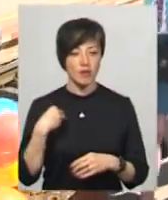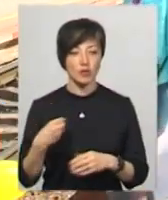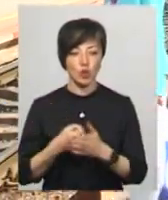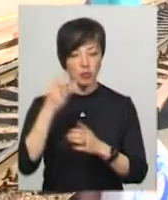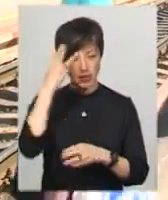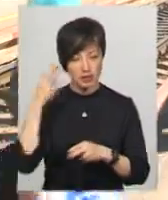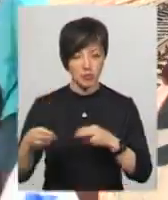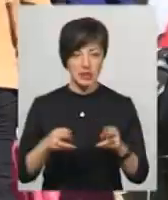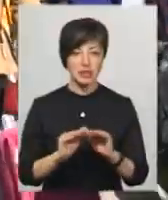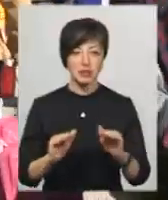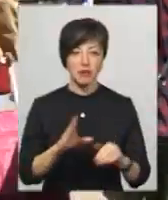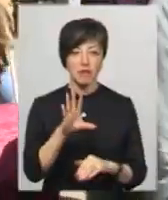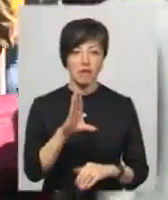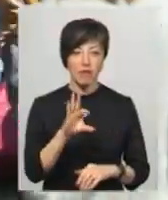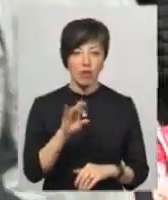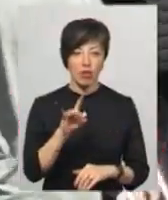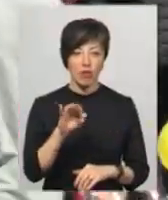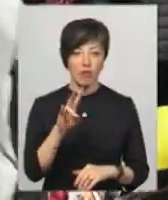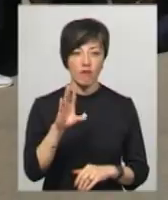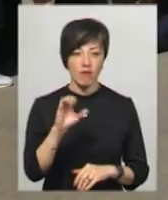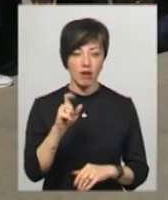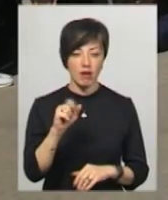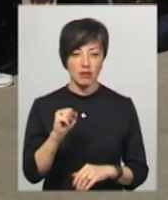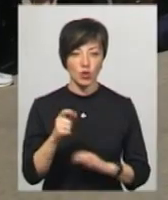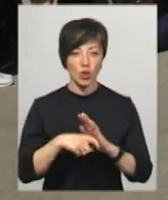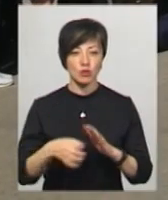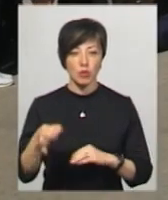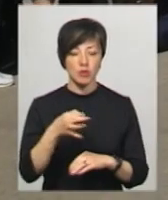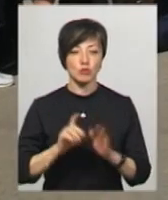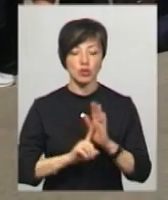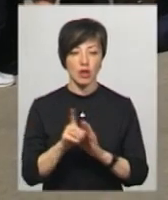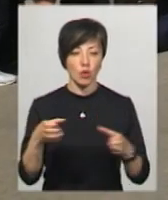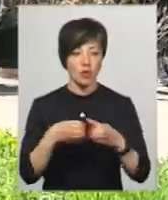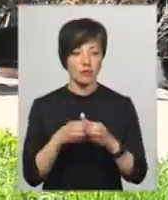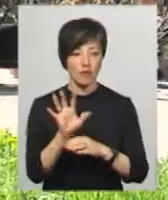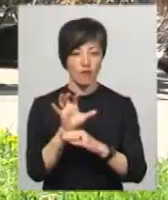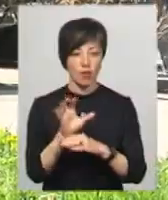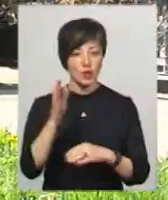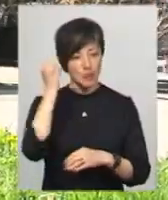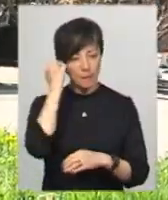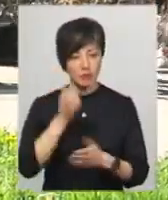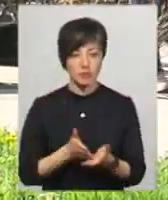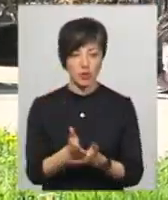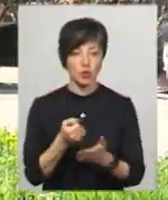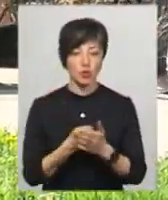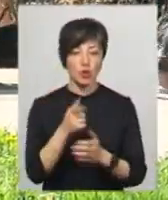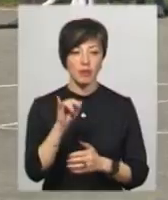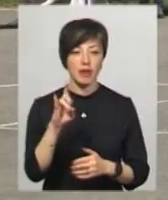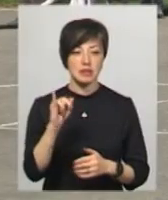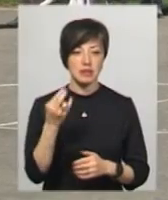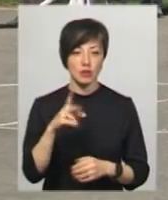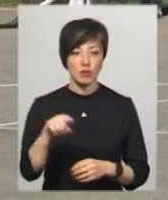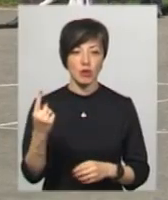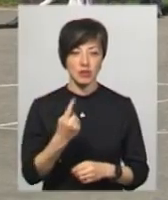Хмельницького приїхали діти з Волновайського району Донецької області. Спочатку колективне фото на пам'ять і далі за маршрутом до гімназії номер один.